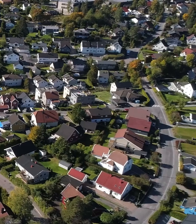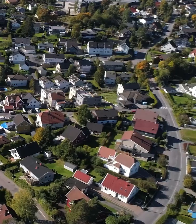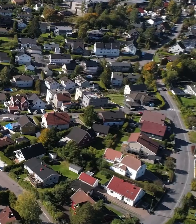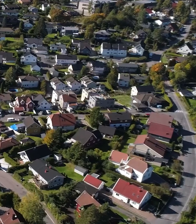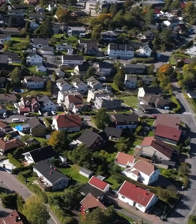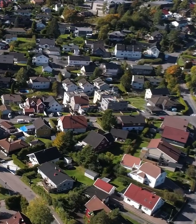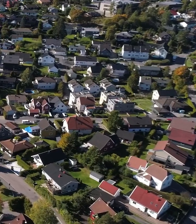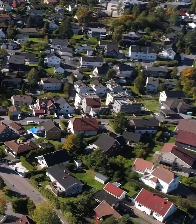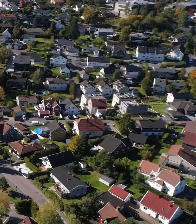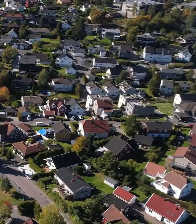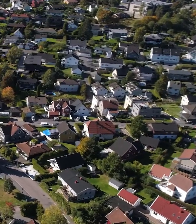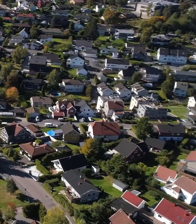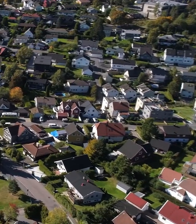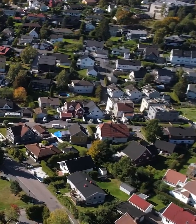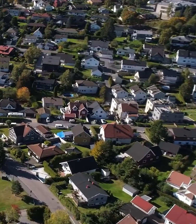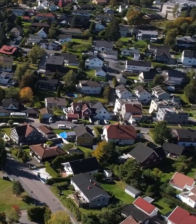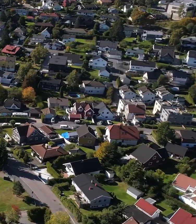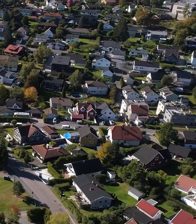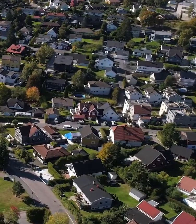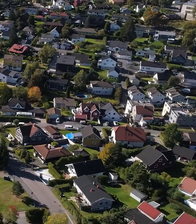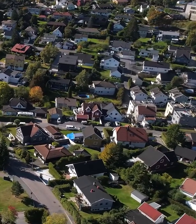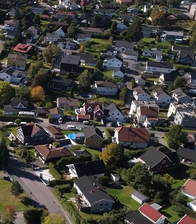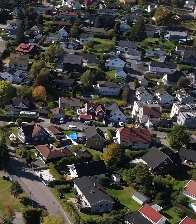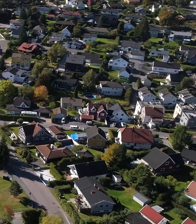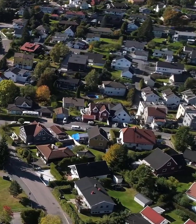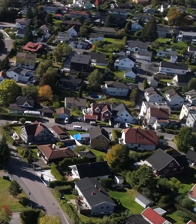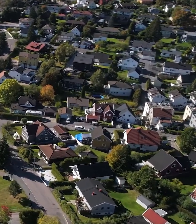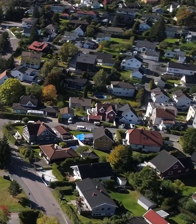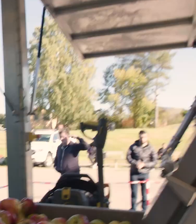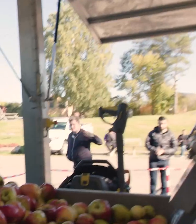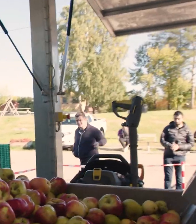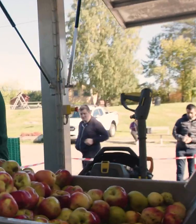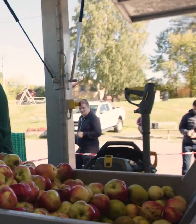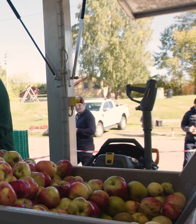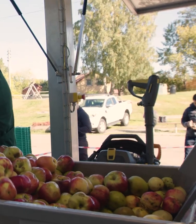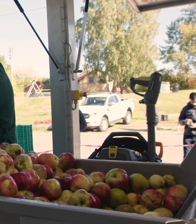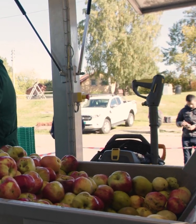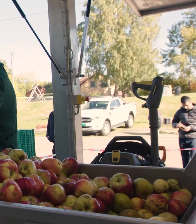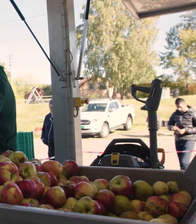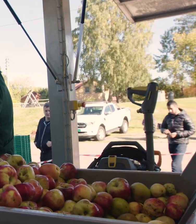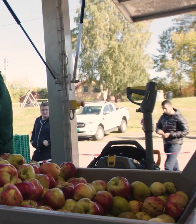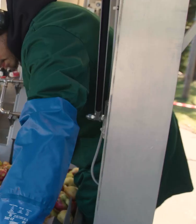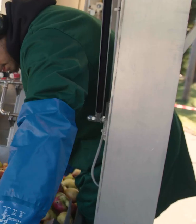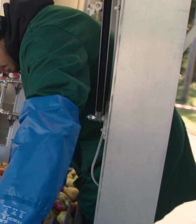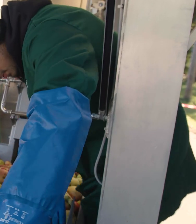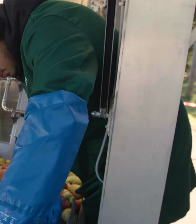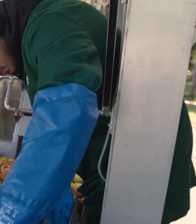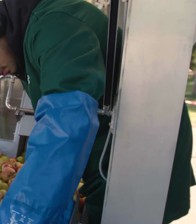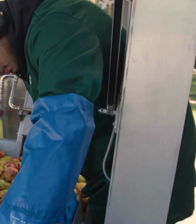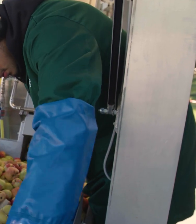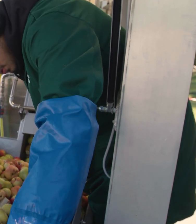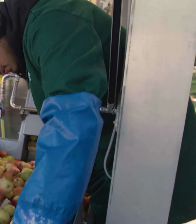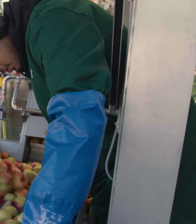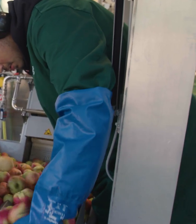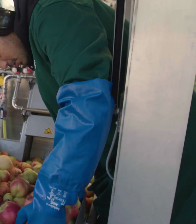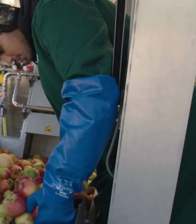så er jeg trevokter, som vil si en som er med på å plante epletter her, vokter dem ved å beskytte dem mot omstendighetene, vanner